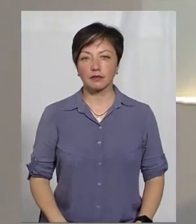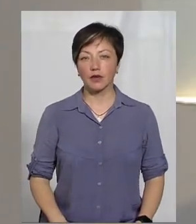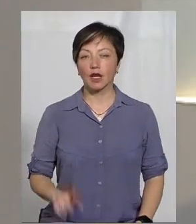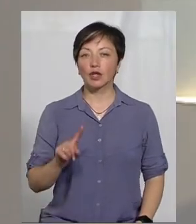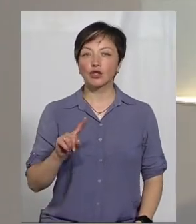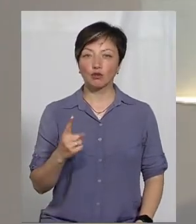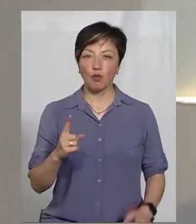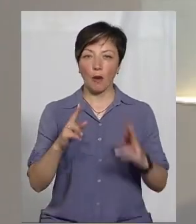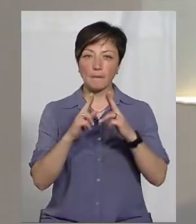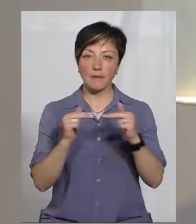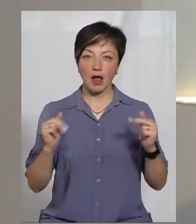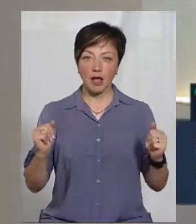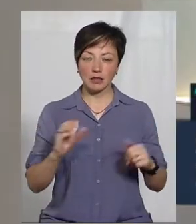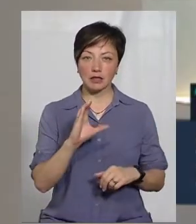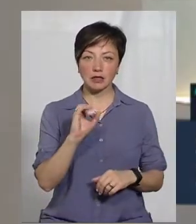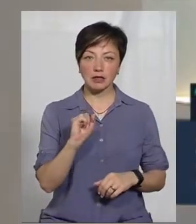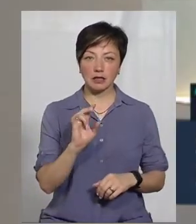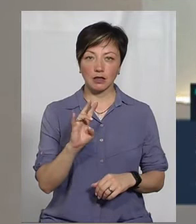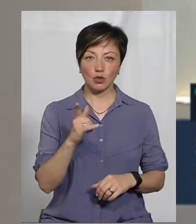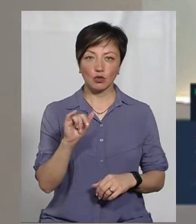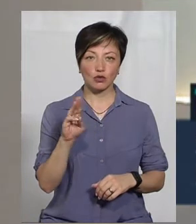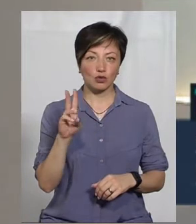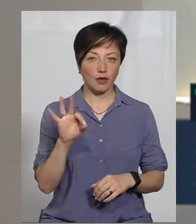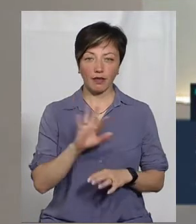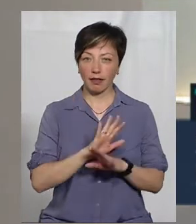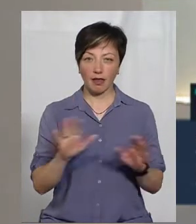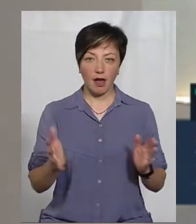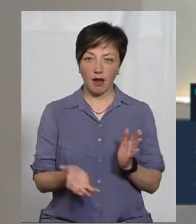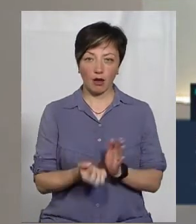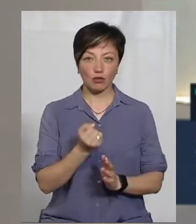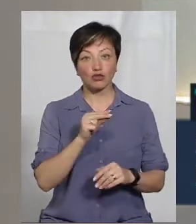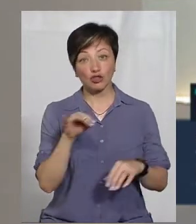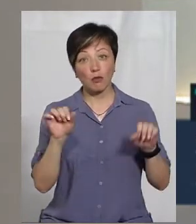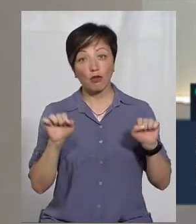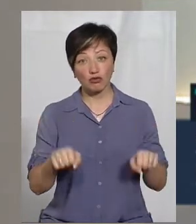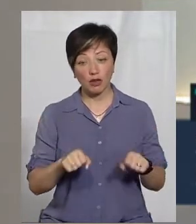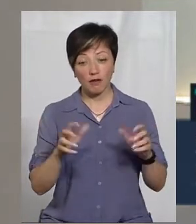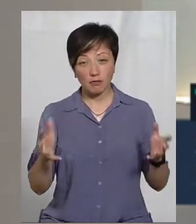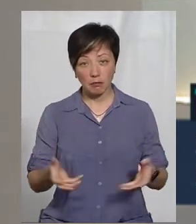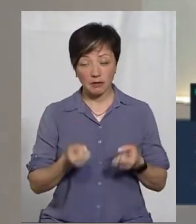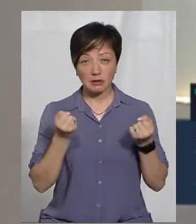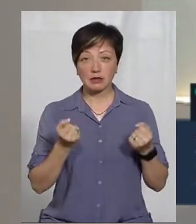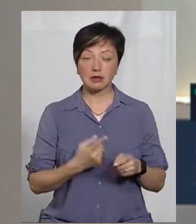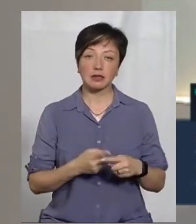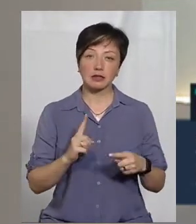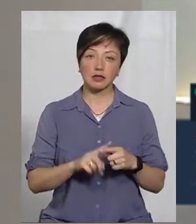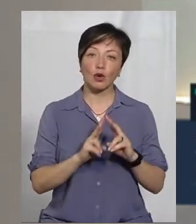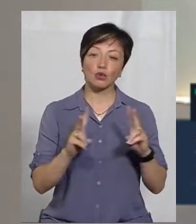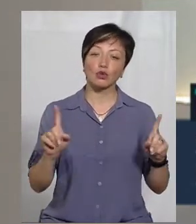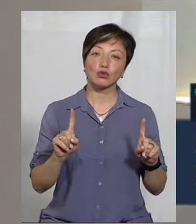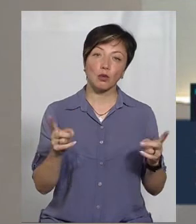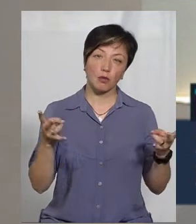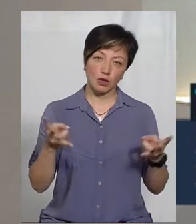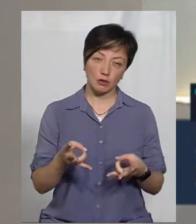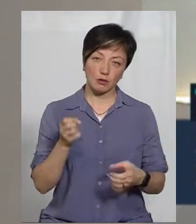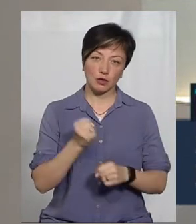Чому палац Сангушків не рятують? Чи можливо врятувати пам'ятку? Та хто і що повинен